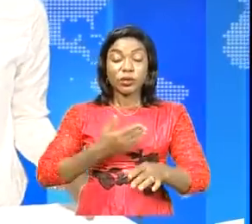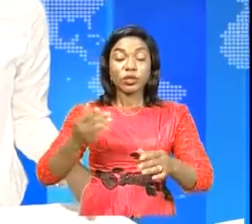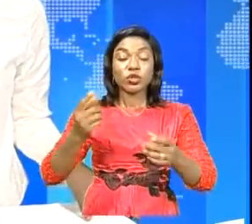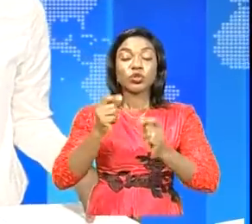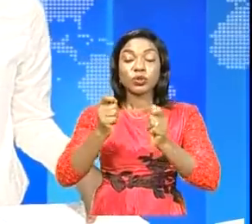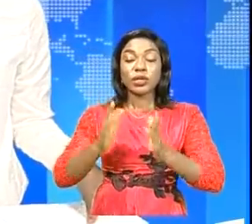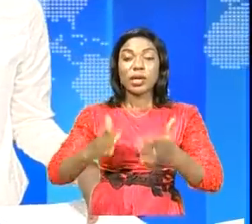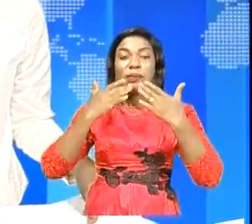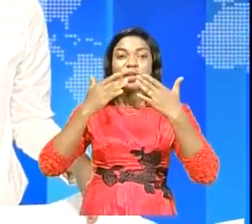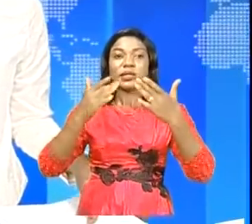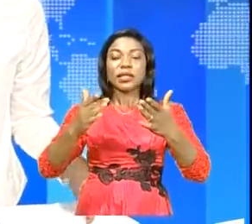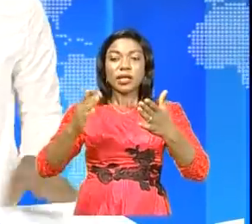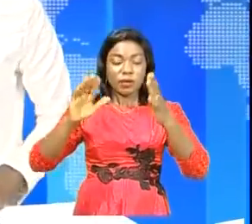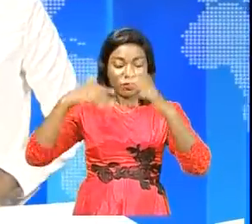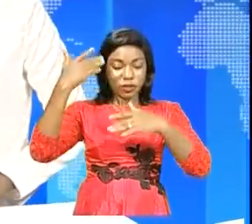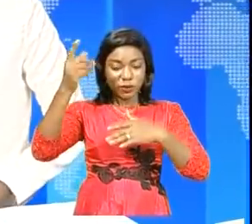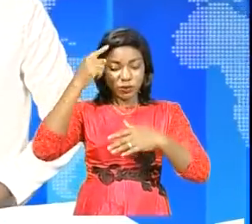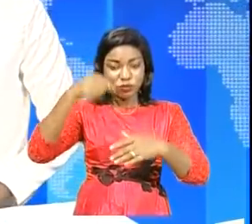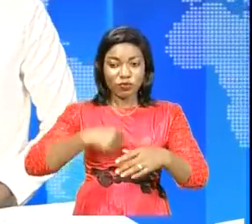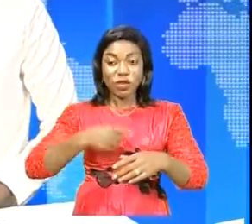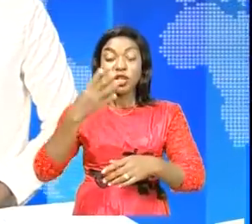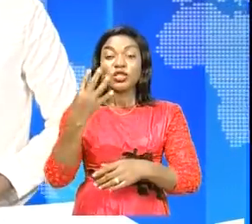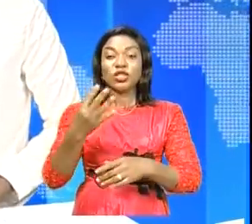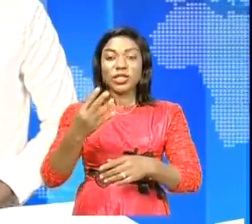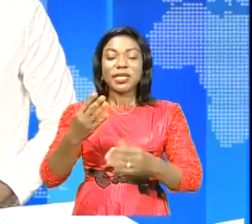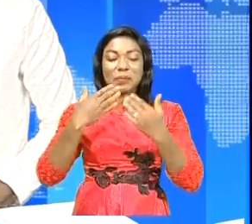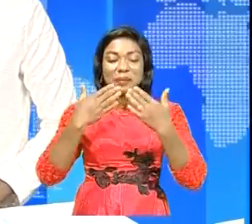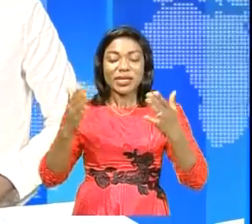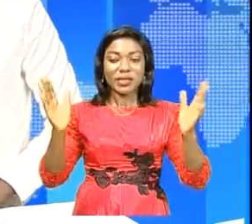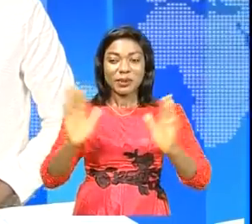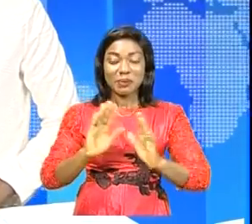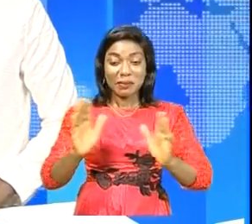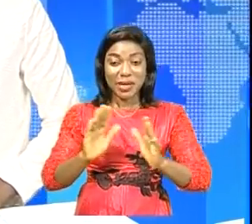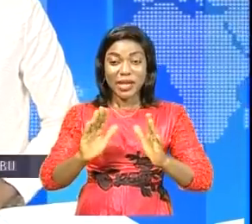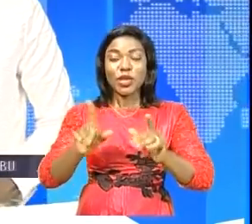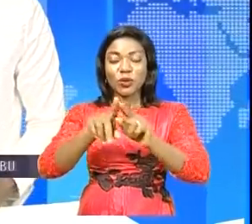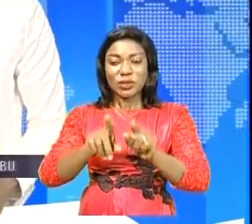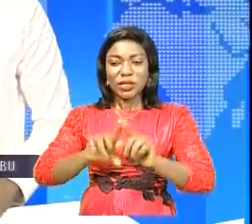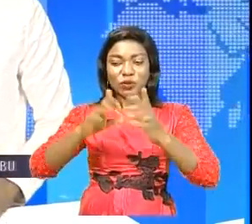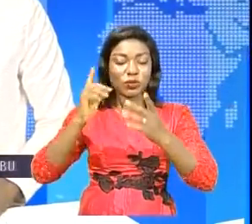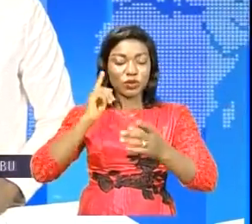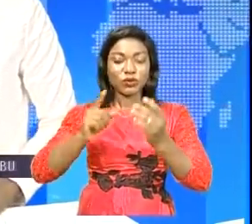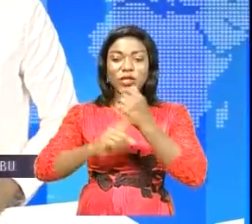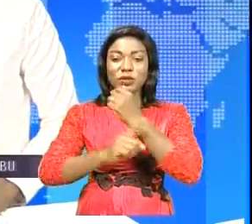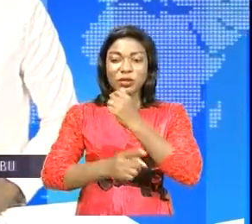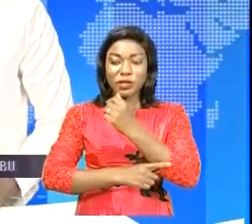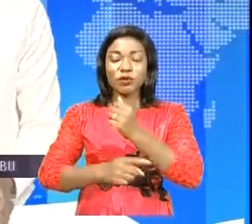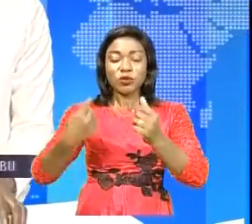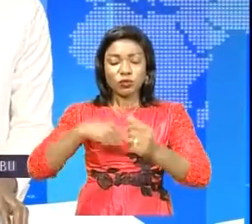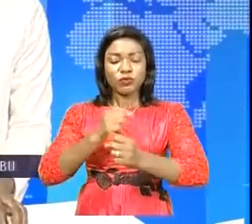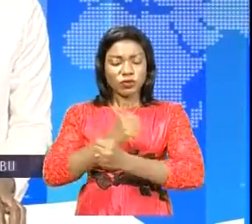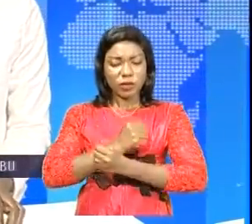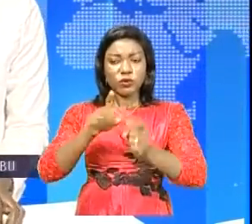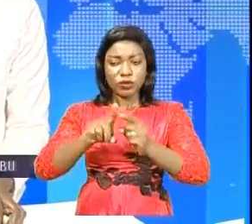de l'avoir suivi La prochaine édition d'information c'est à 20h à la présentation de Françoise Boulabouak L'actualité continue